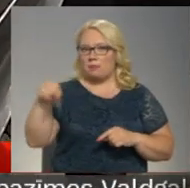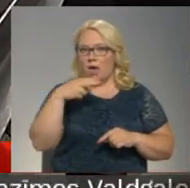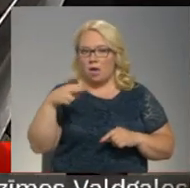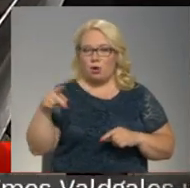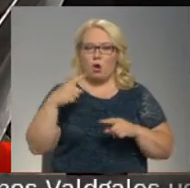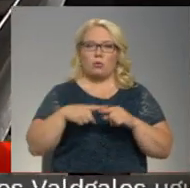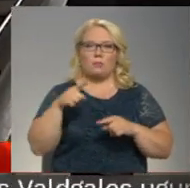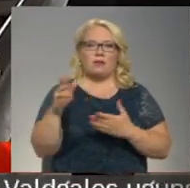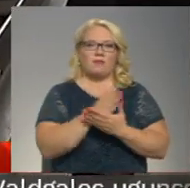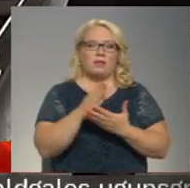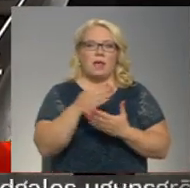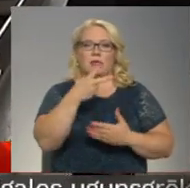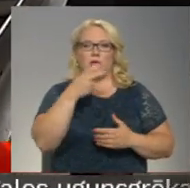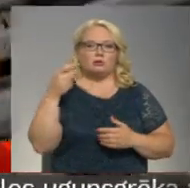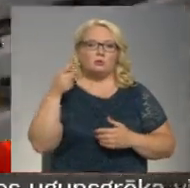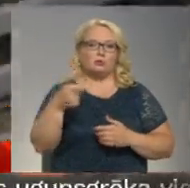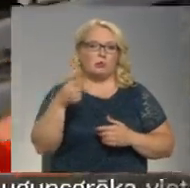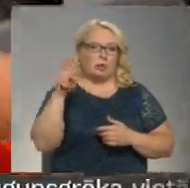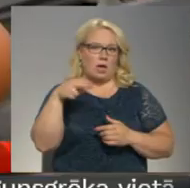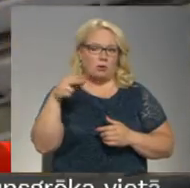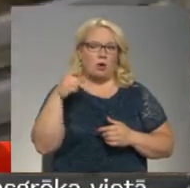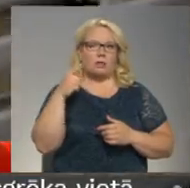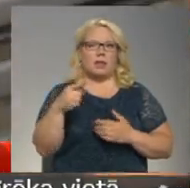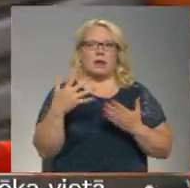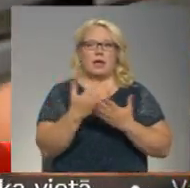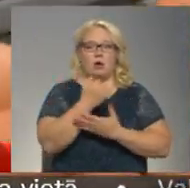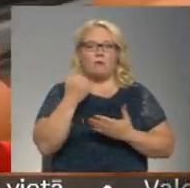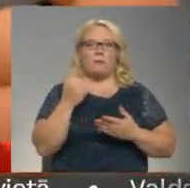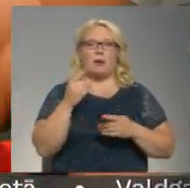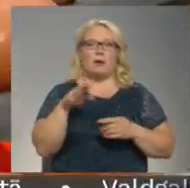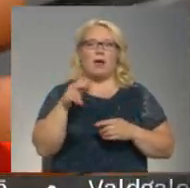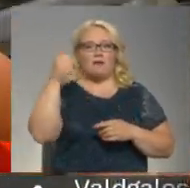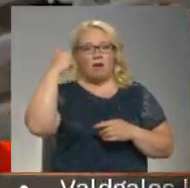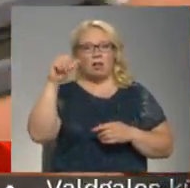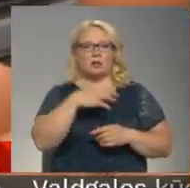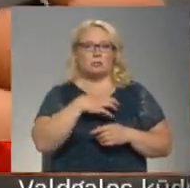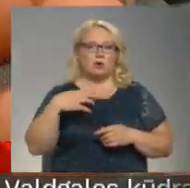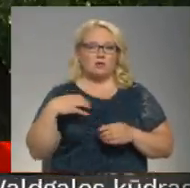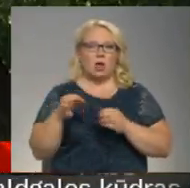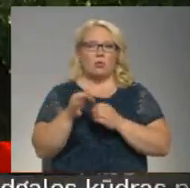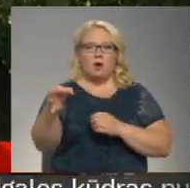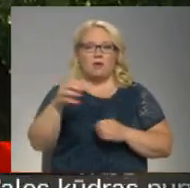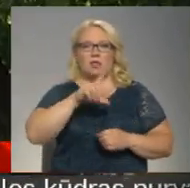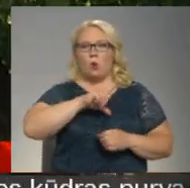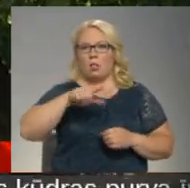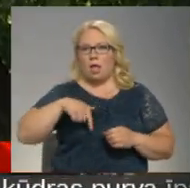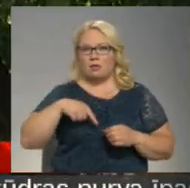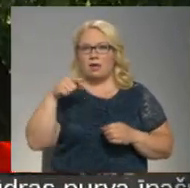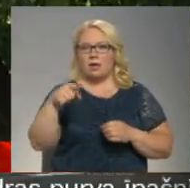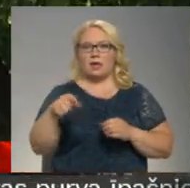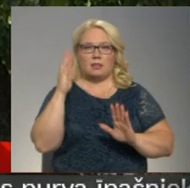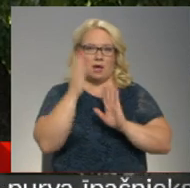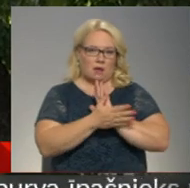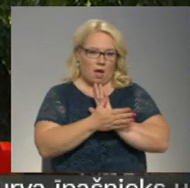pašvaldības budžeti par vidē 200 tūkstošiem eiro. Tie ir ieguvumi, kas, kā saredz valkas pašvaldībā, novadam un Latvijai visdrīzāk varētu iet